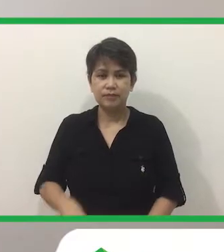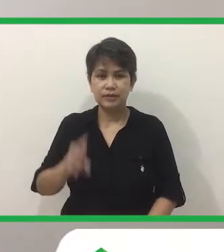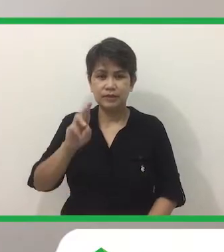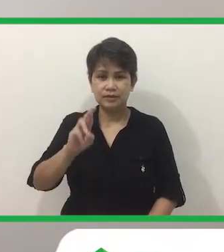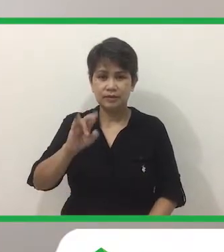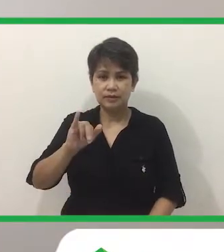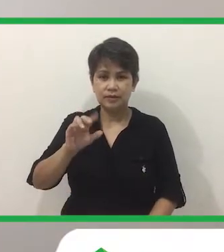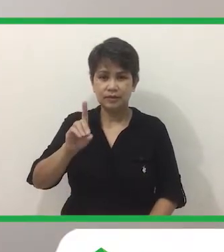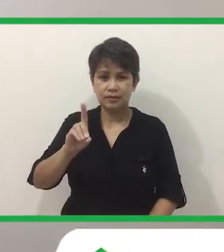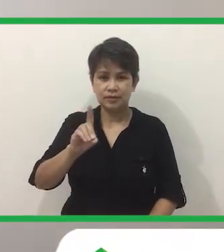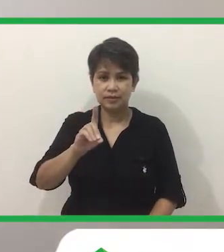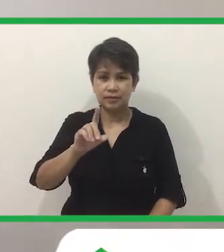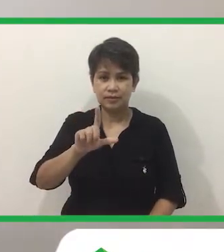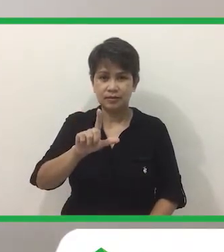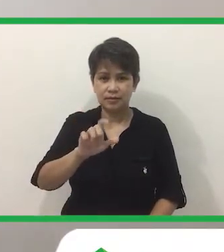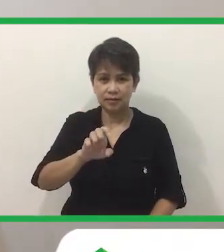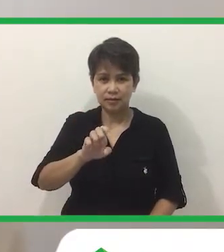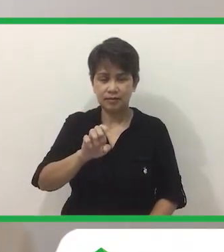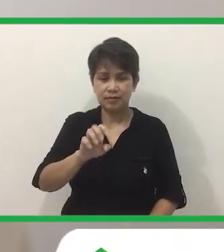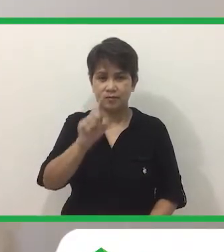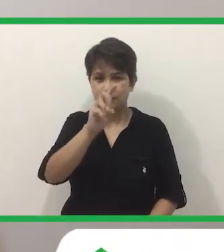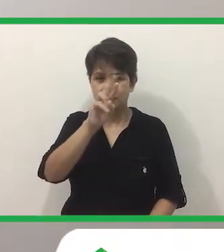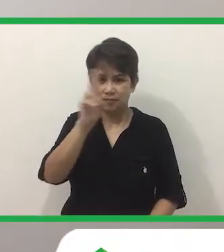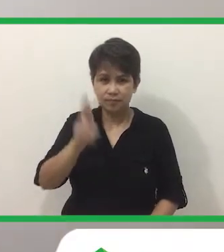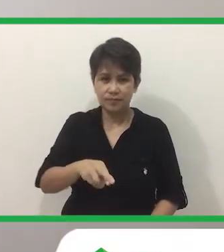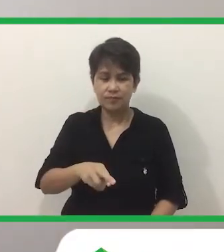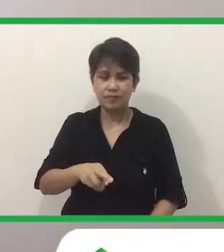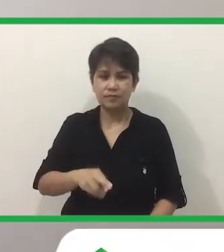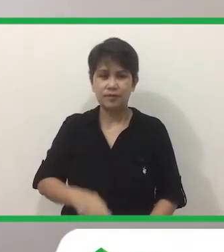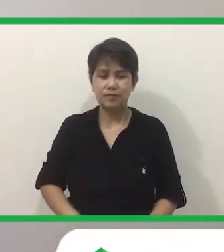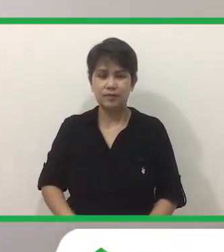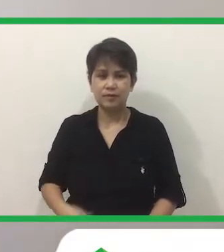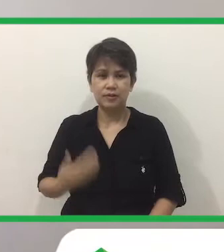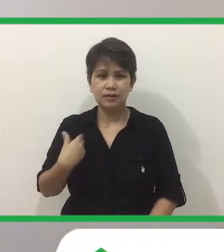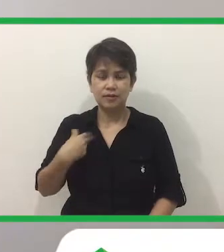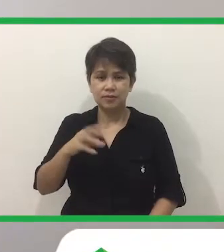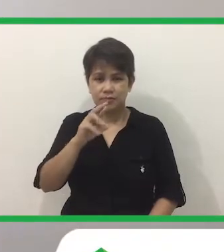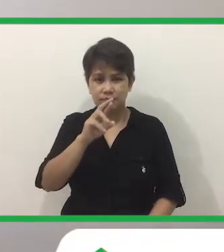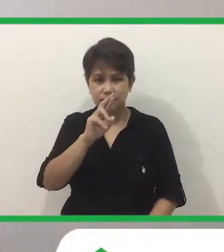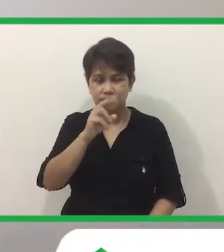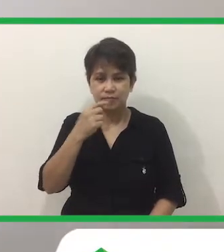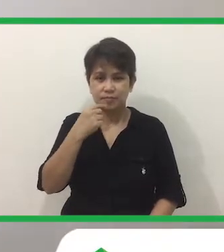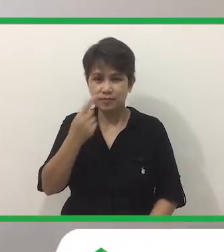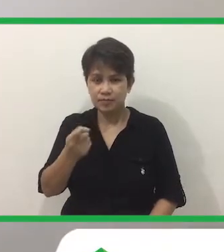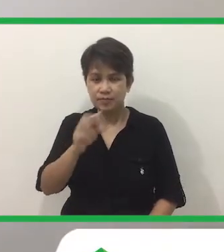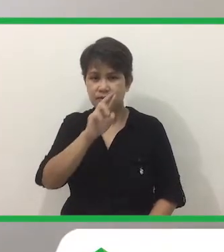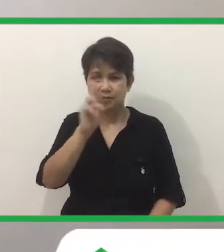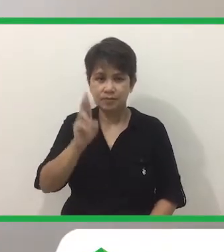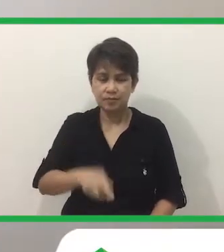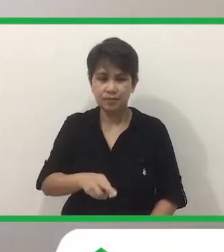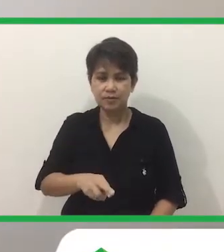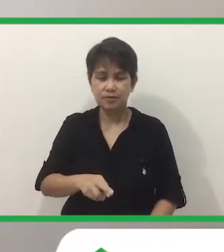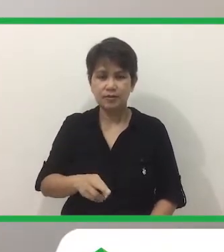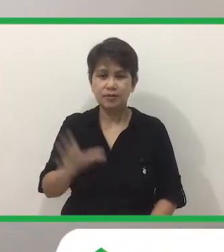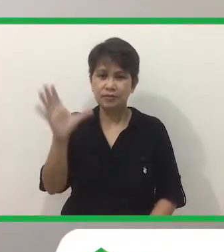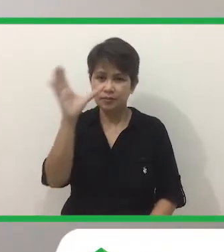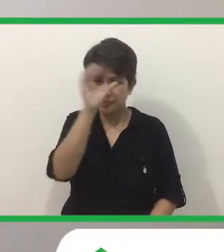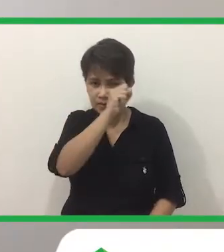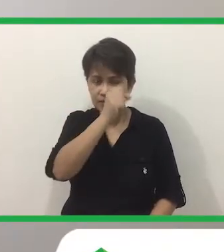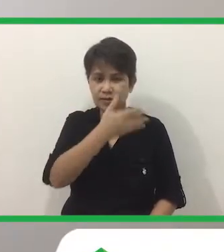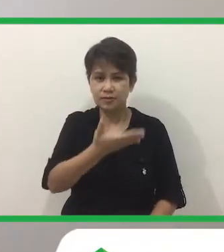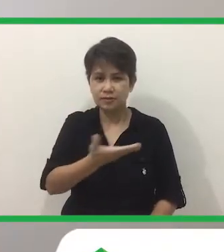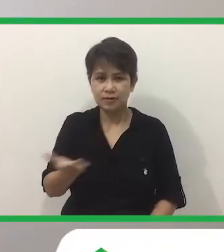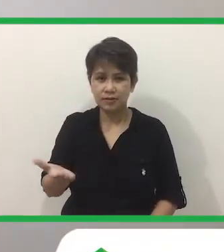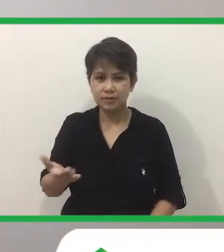bugtungan. Meron akong babanggiting bugtong at huhulaan nyo lang at iko-comment nyo sa